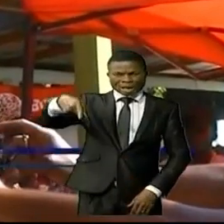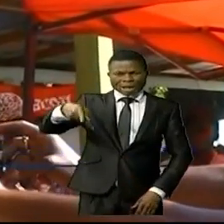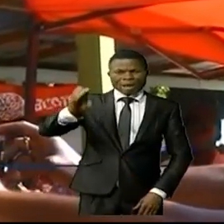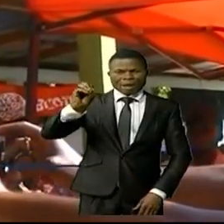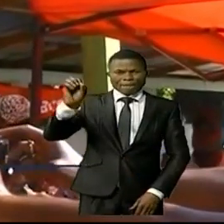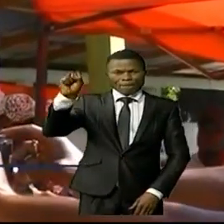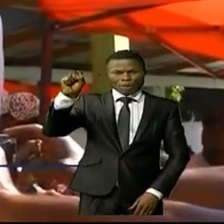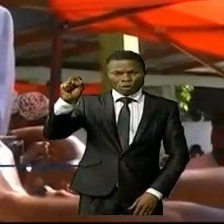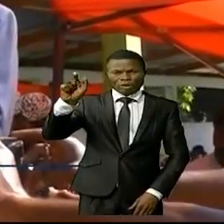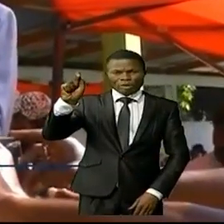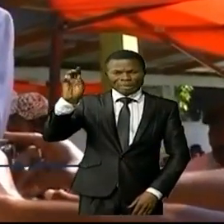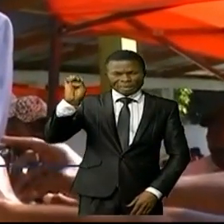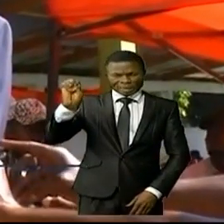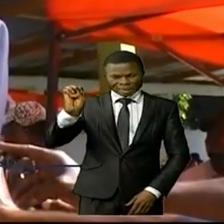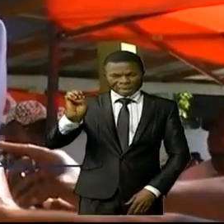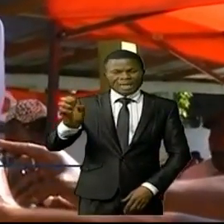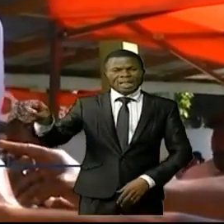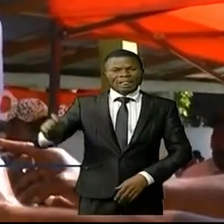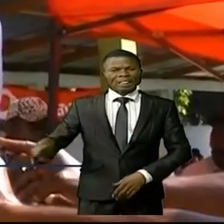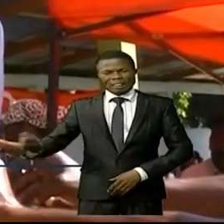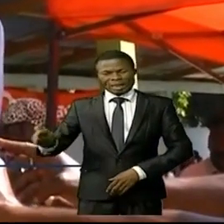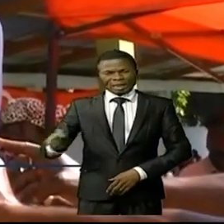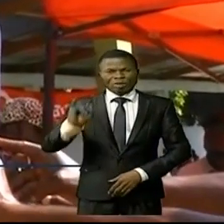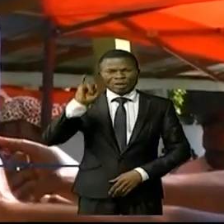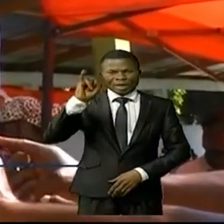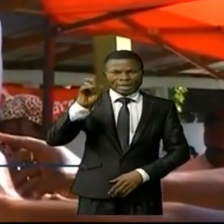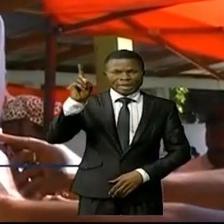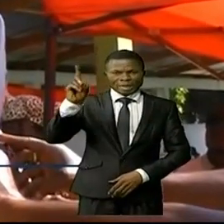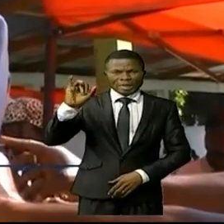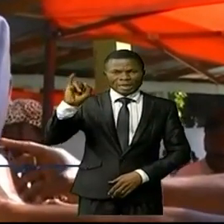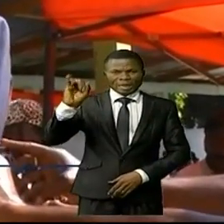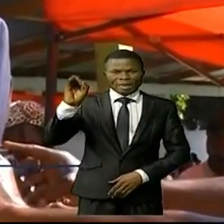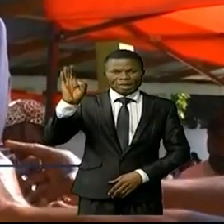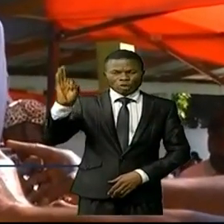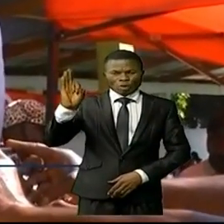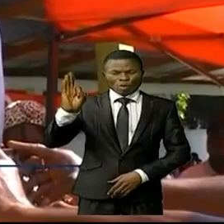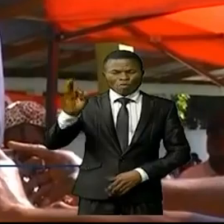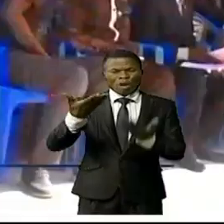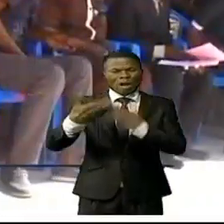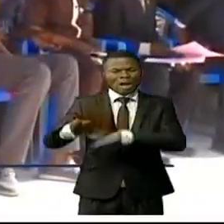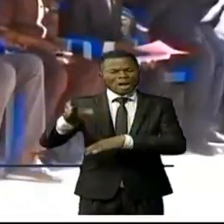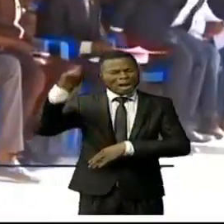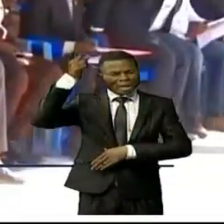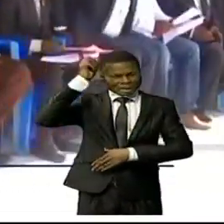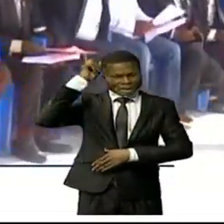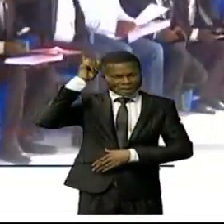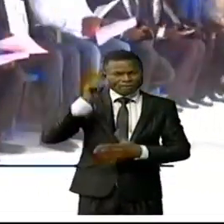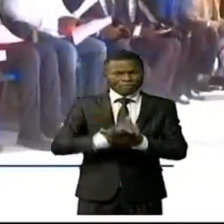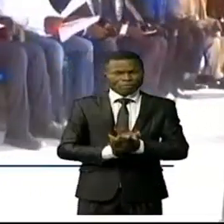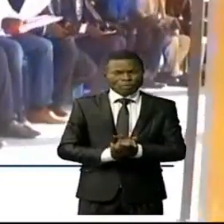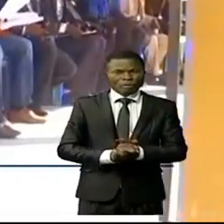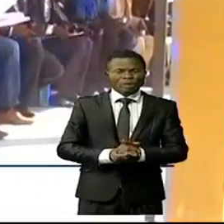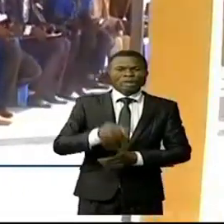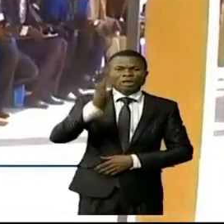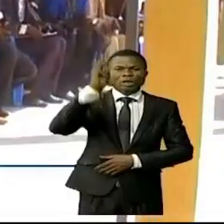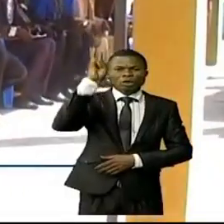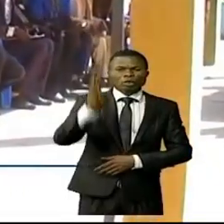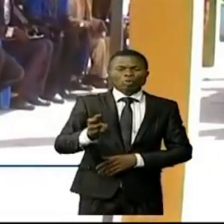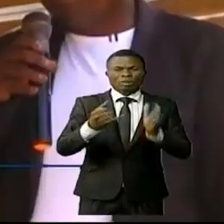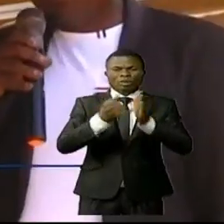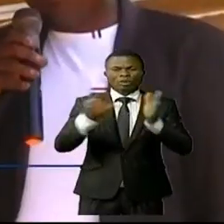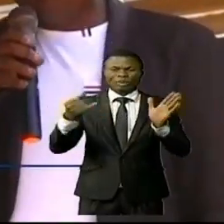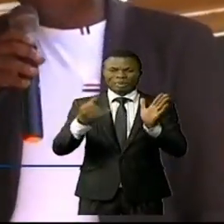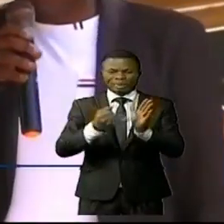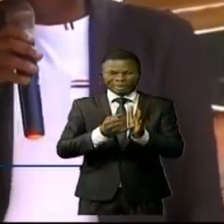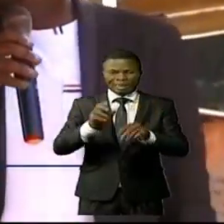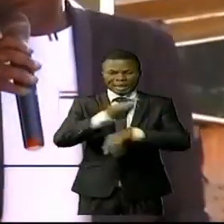territoires qui n'osent pas, a pu être resté morte depuis plus de 30 ans. 366 bureaux de postes à travers le